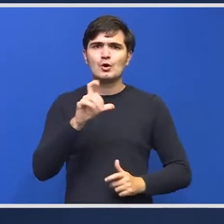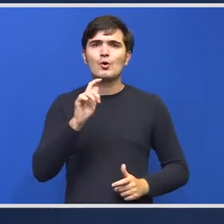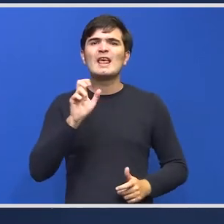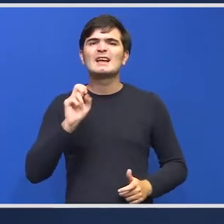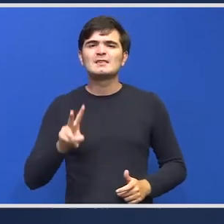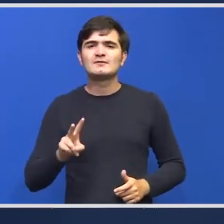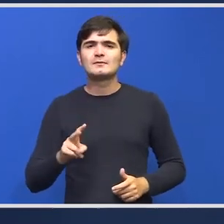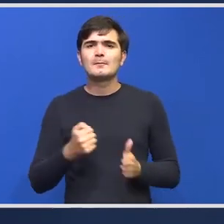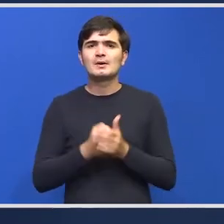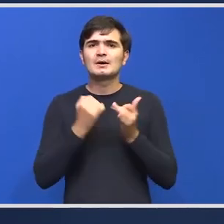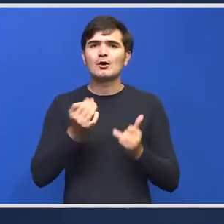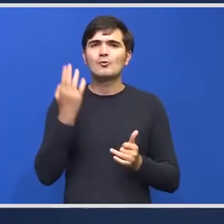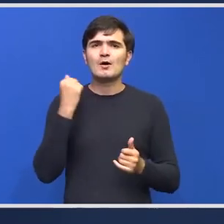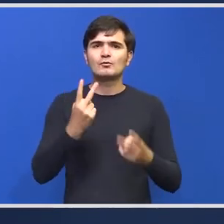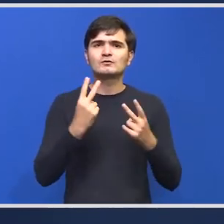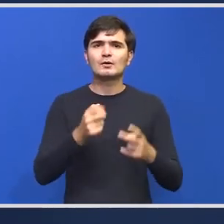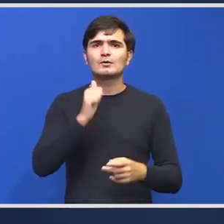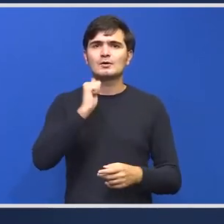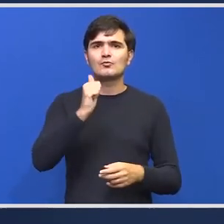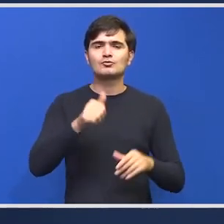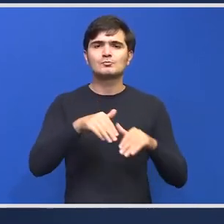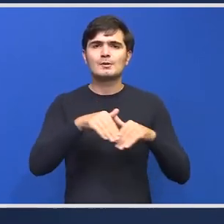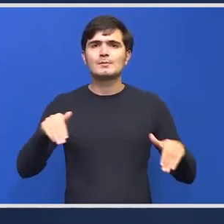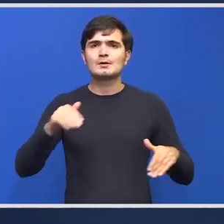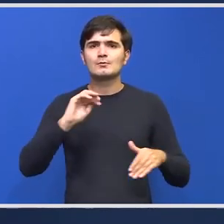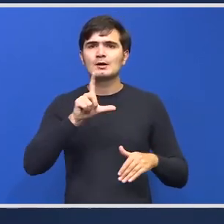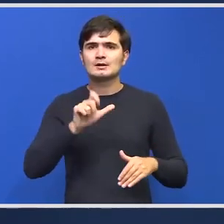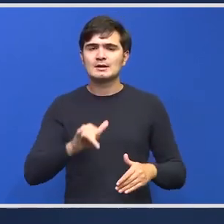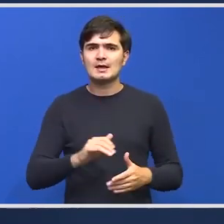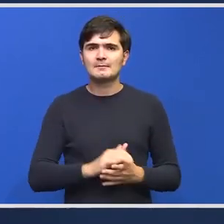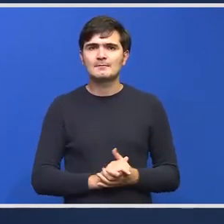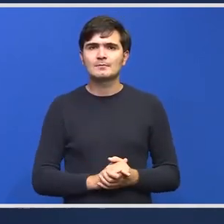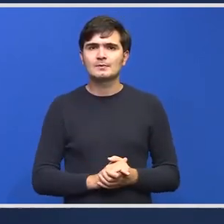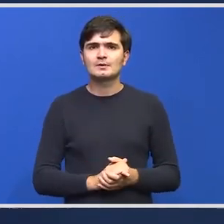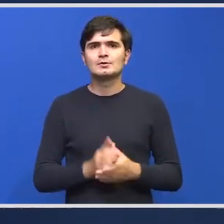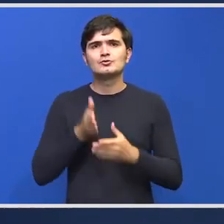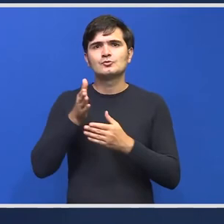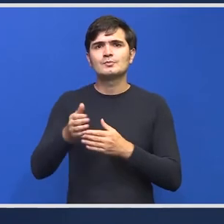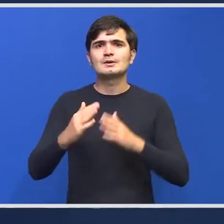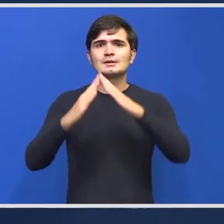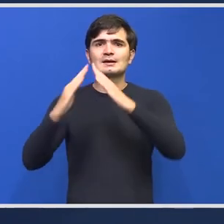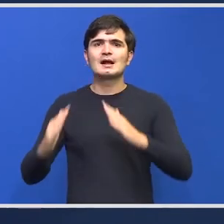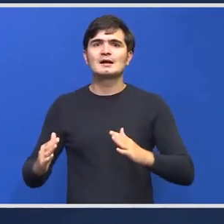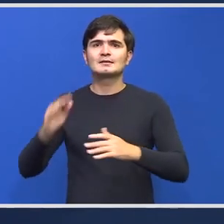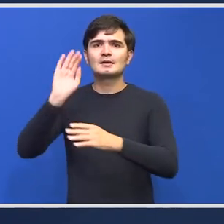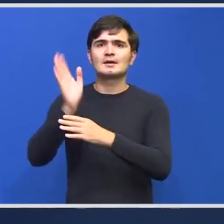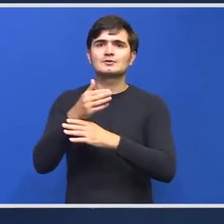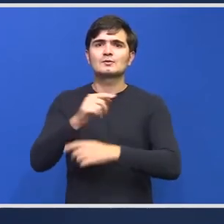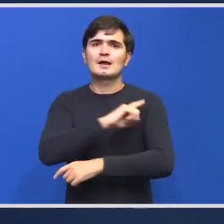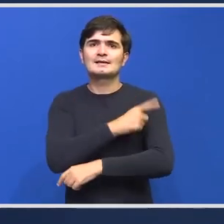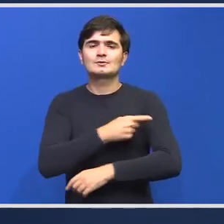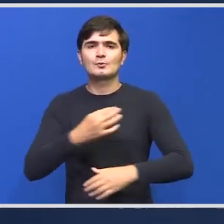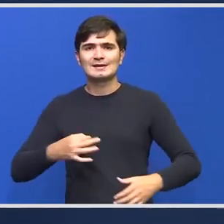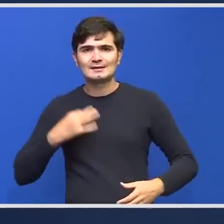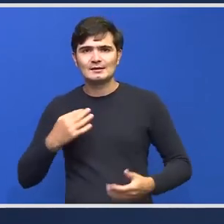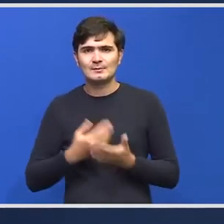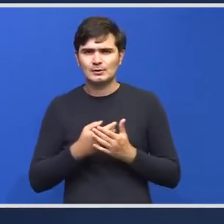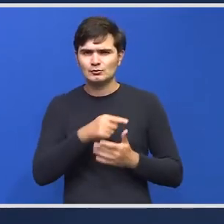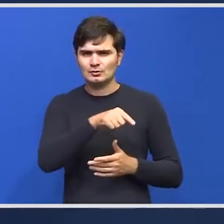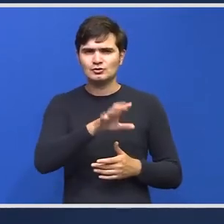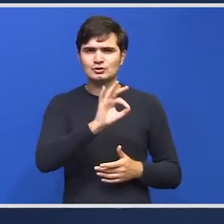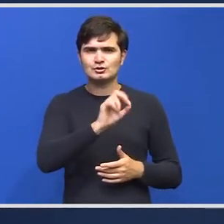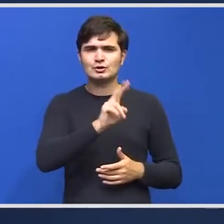acest moment în valoare de 11 milioane de lei iar prin Casa Națională de Asigurări de Sănătate pentru cei